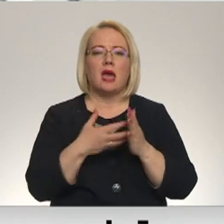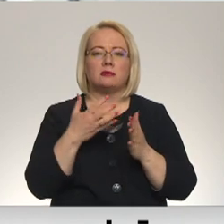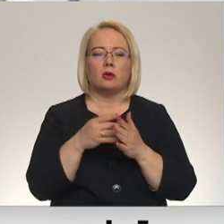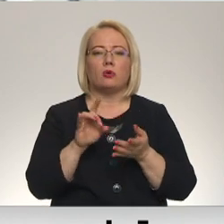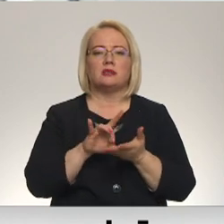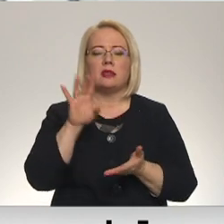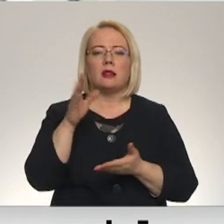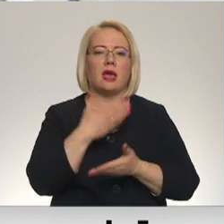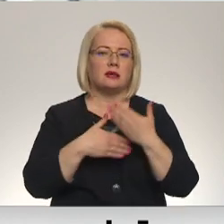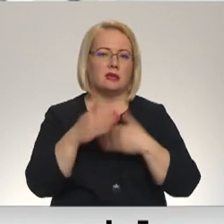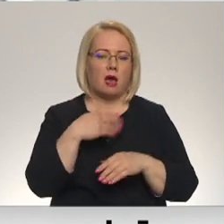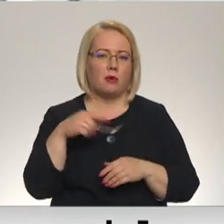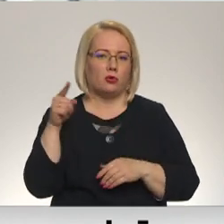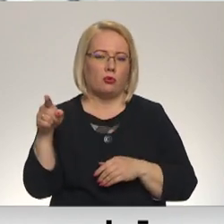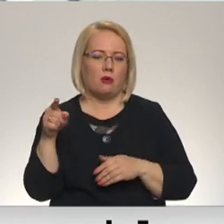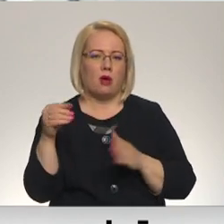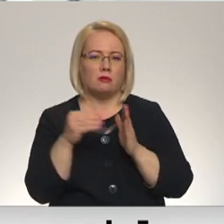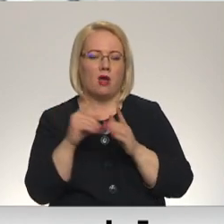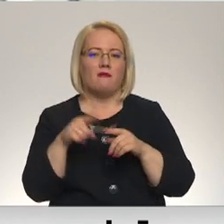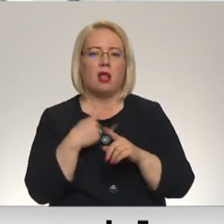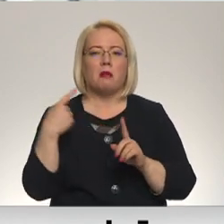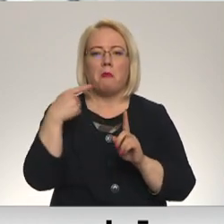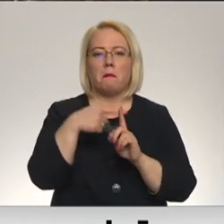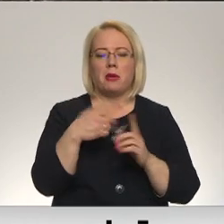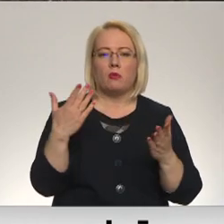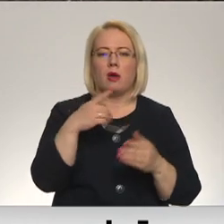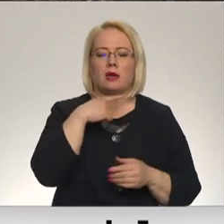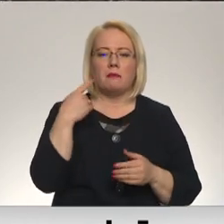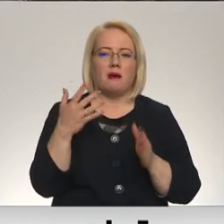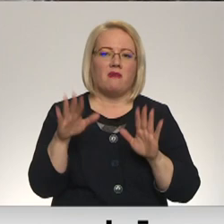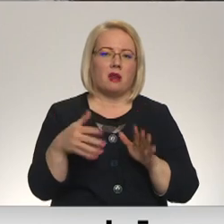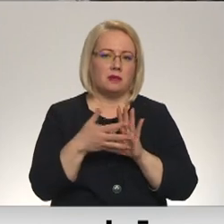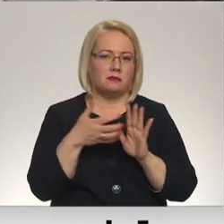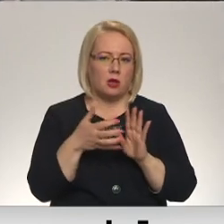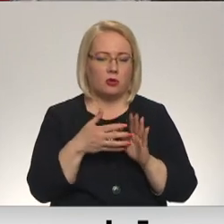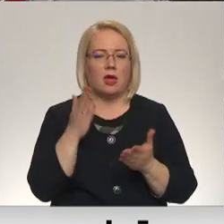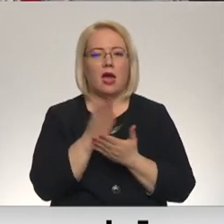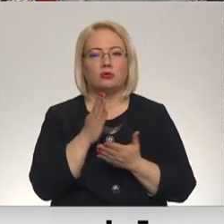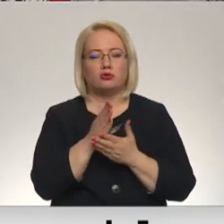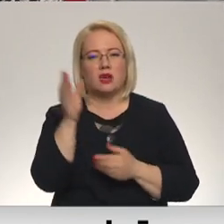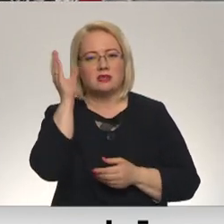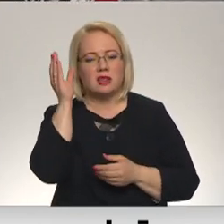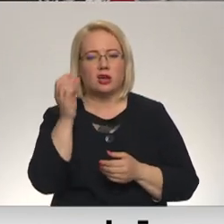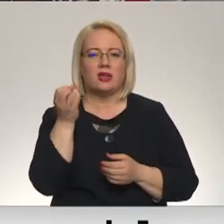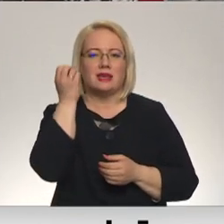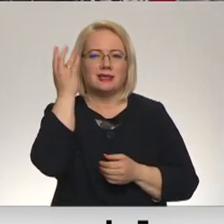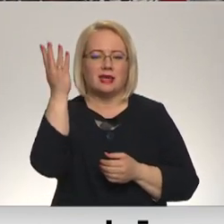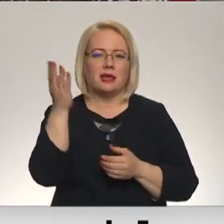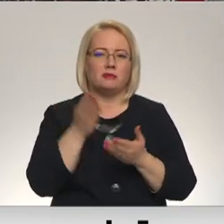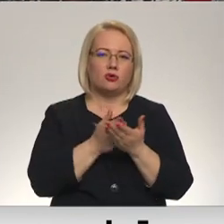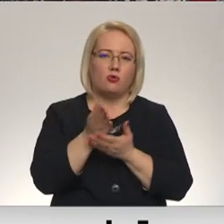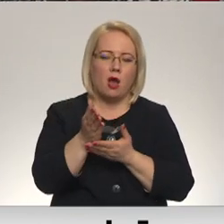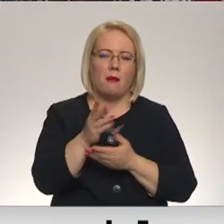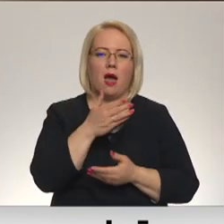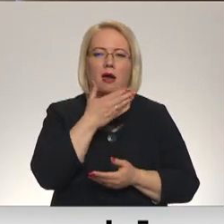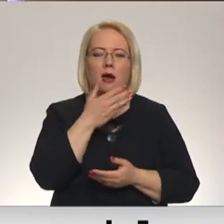eksāmeni, un mēs varam izmantot vēl kaut ko papildu, ja mēs vēlamies. Tā kā esošās zināšanas izglītības sistēmā jau tiek vērtētas kā